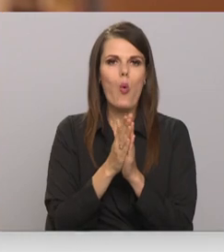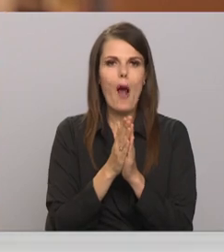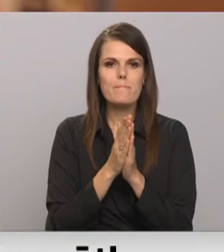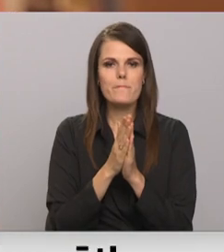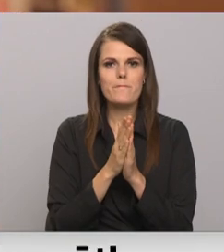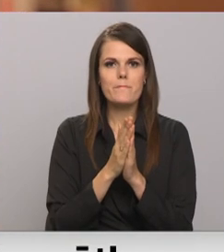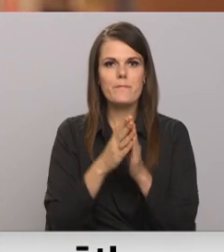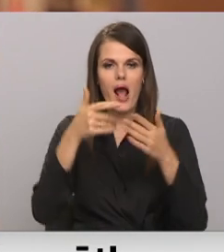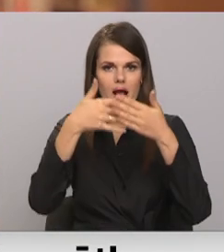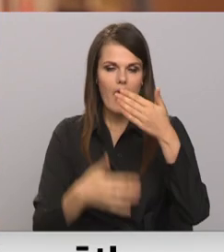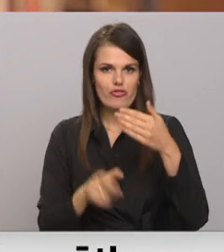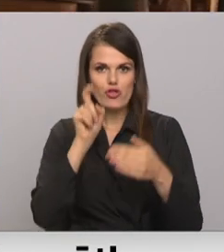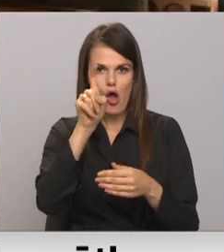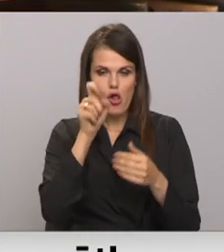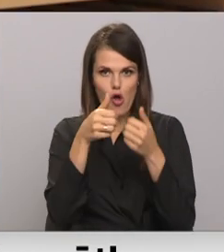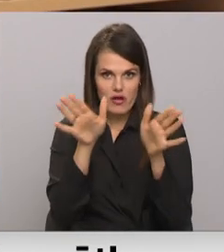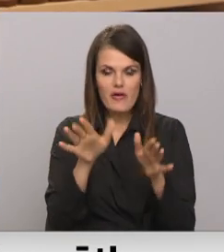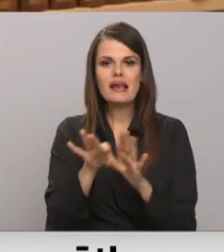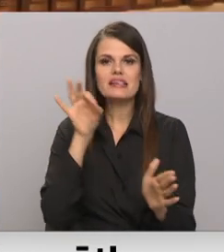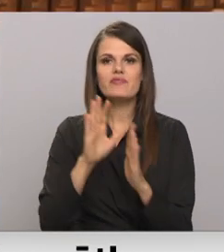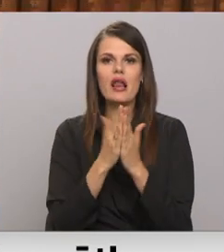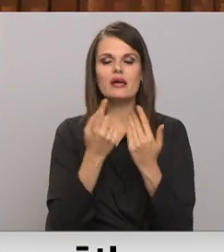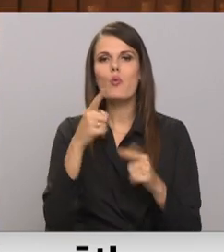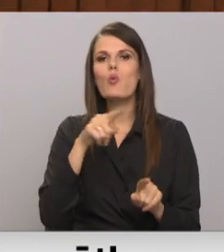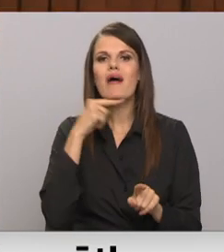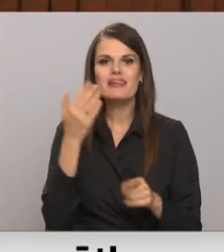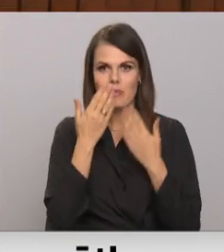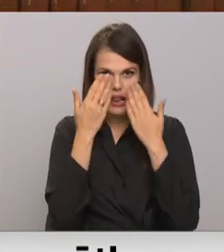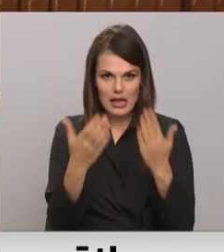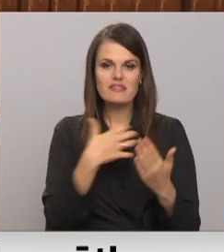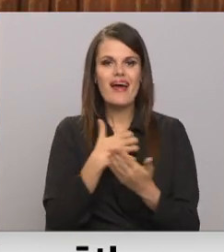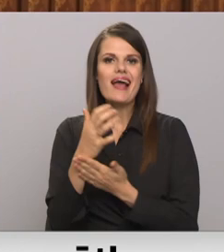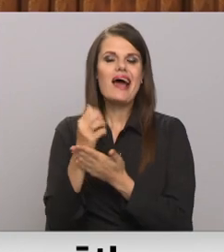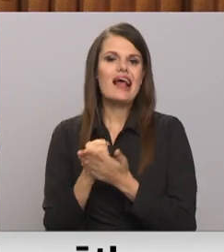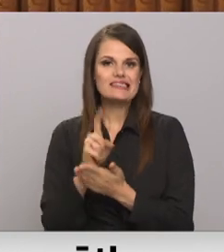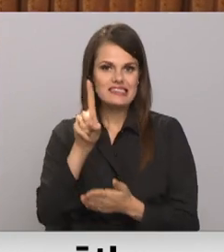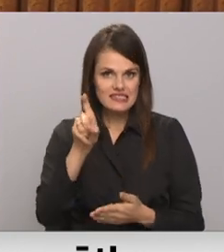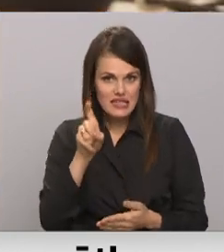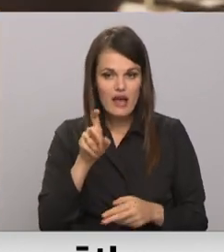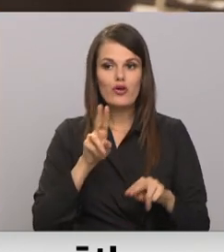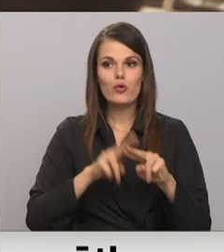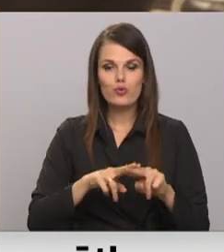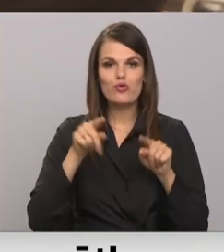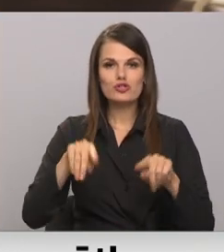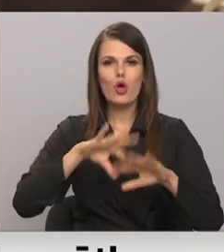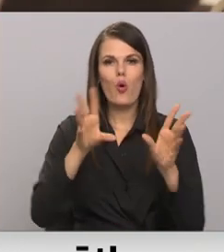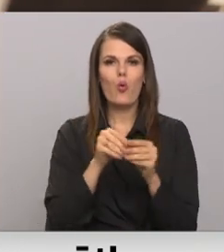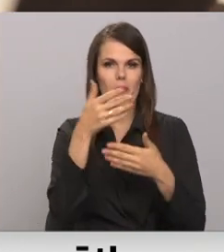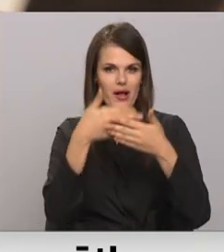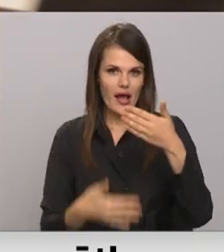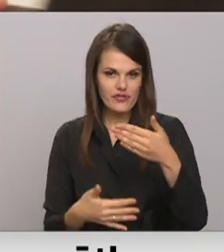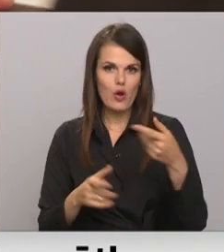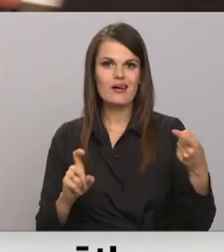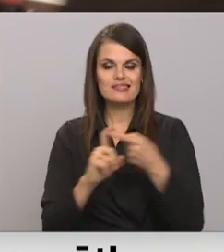jāizvalst grāmatu, kuru vēlēsies lasīt nākamo un tā jārezervē. Šajā kopkatalogā, kas ir saslēgts ar